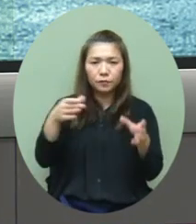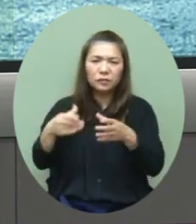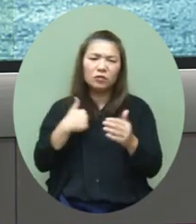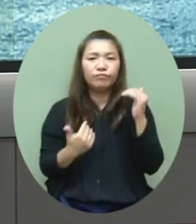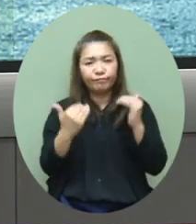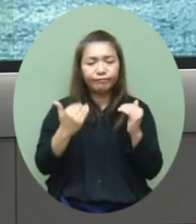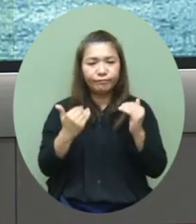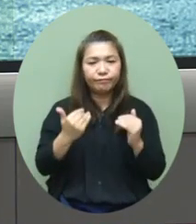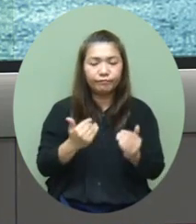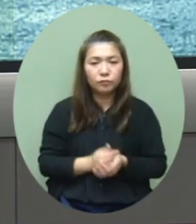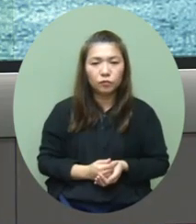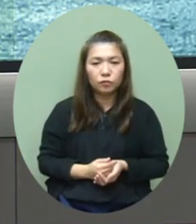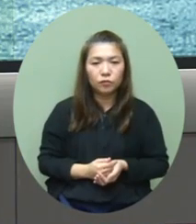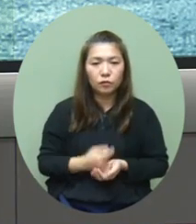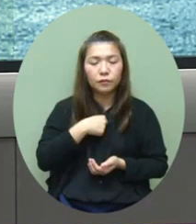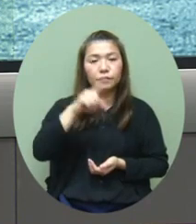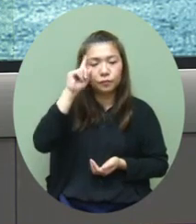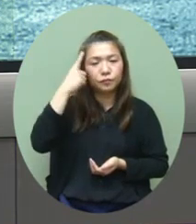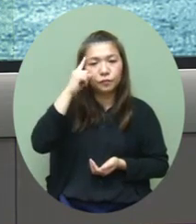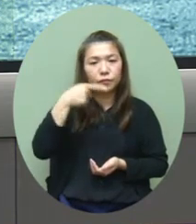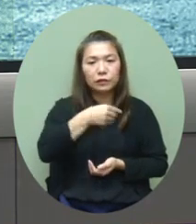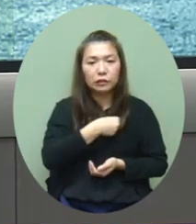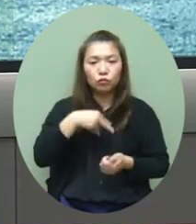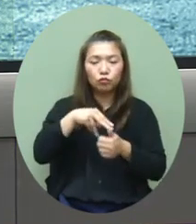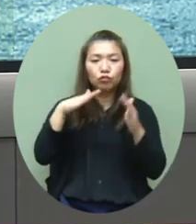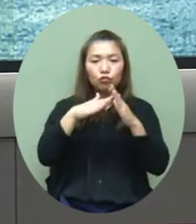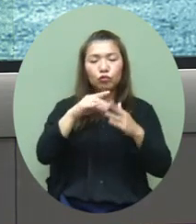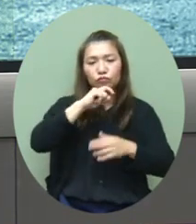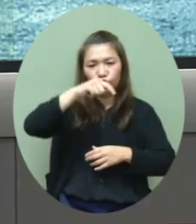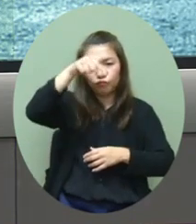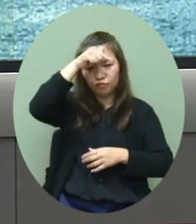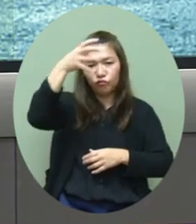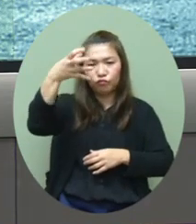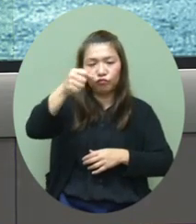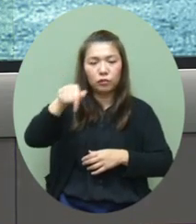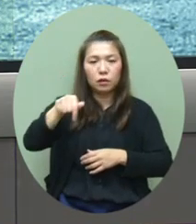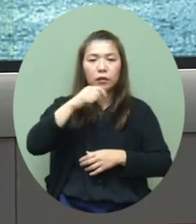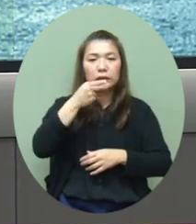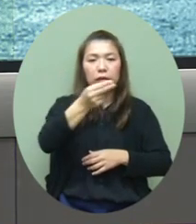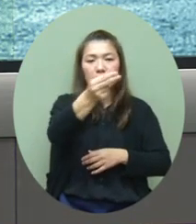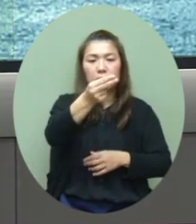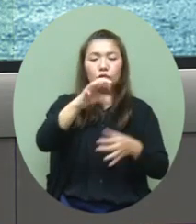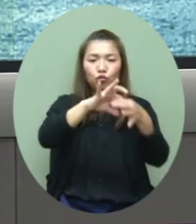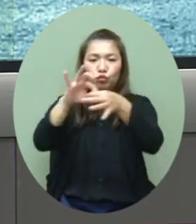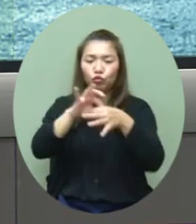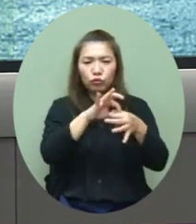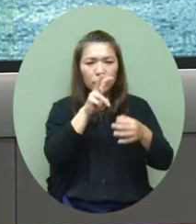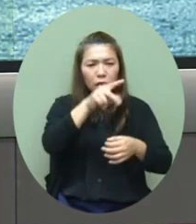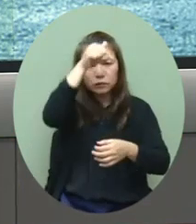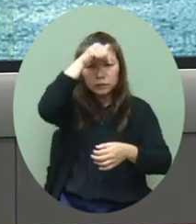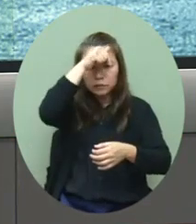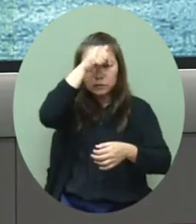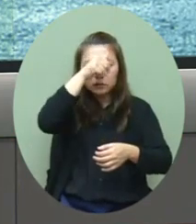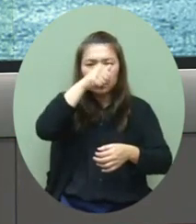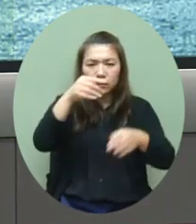平衡所以其實我們每一天在我們醫管局的總部其實我們都會在七個聯網看著每間醫院的